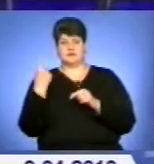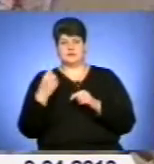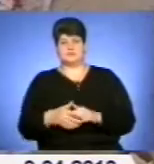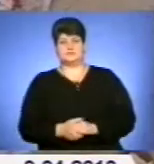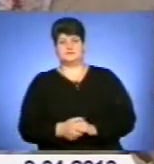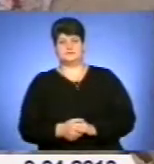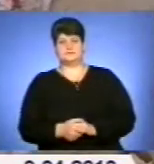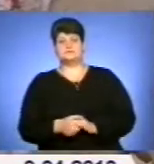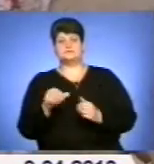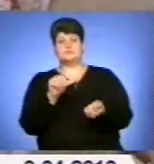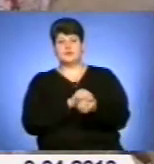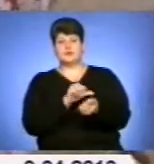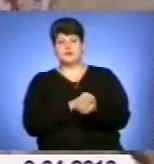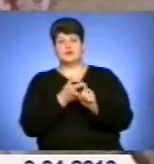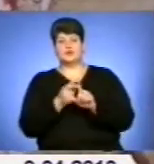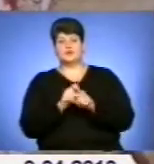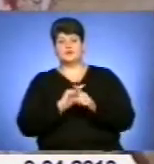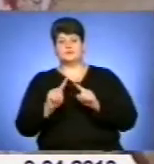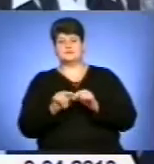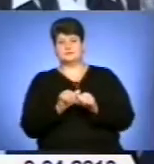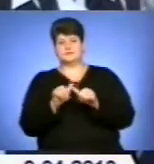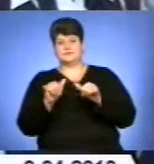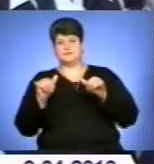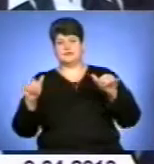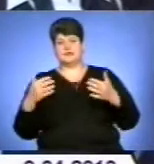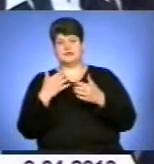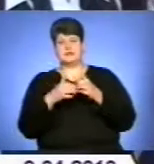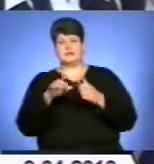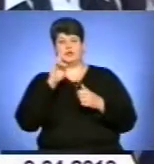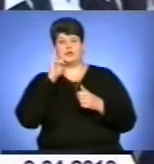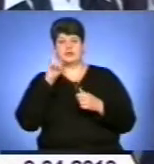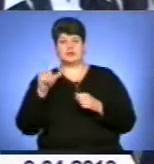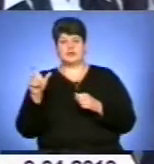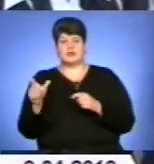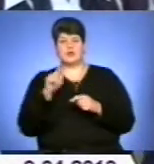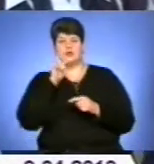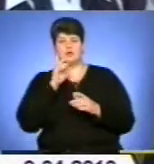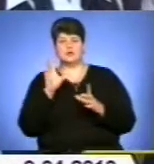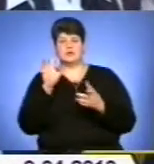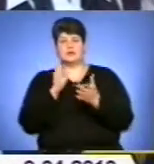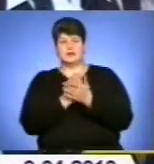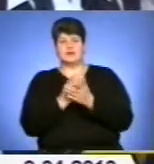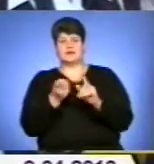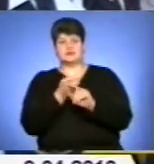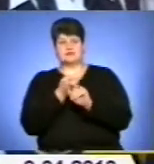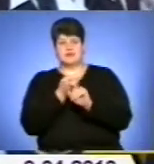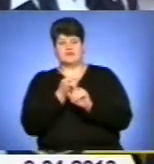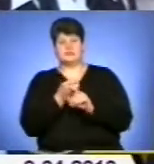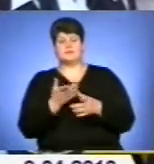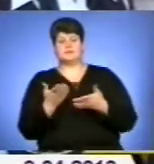Наркотики дуже швидко розпространяються серед молоді, і молодь попадає в залежність. Попадають в залежність